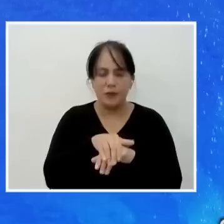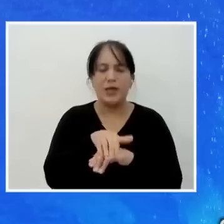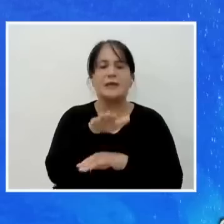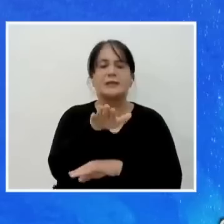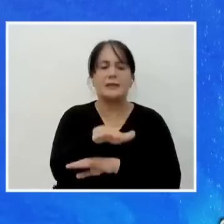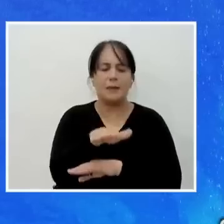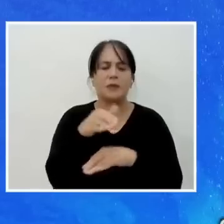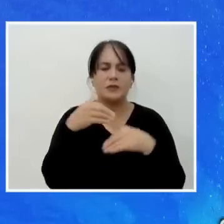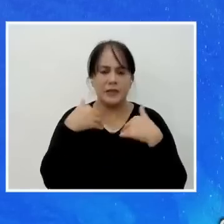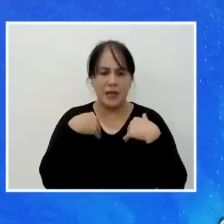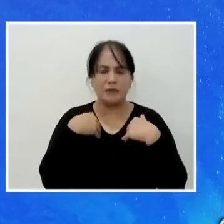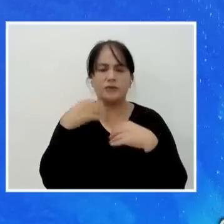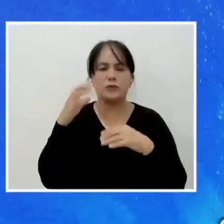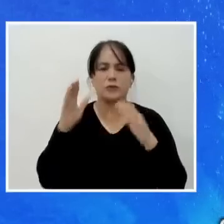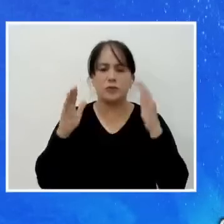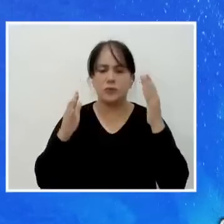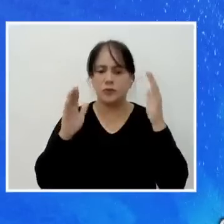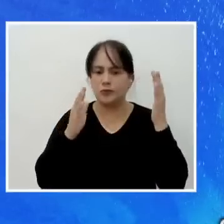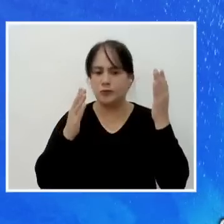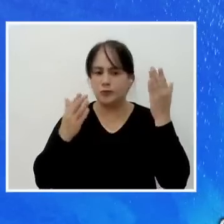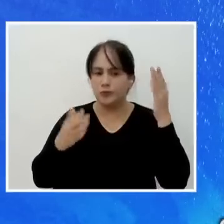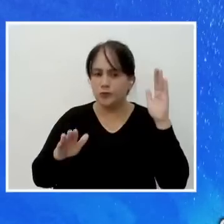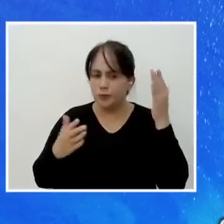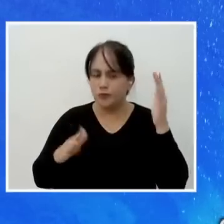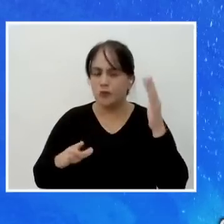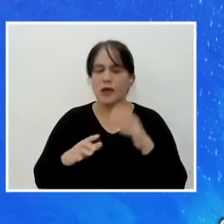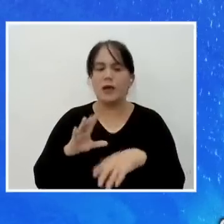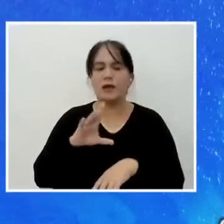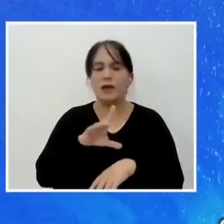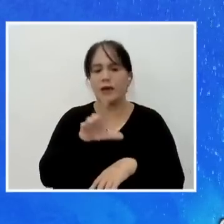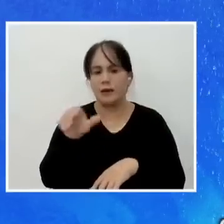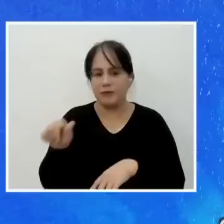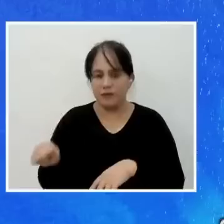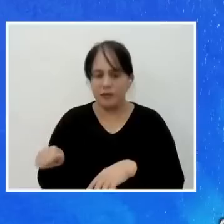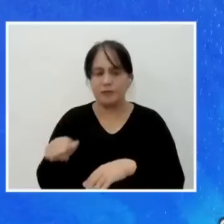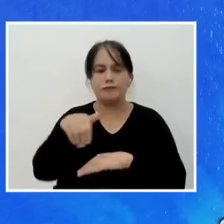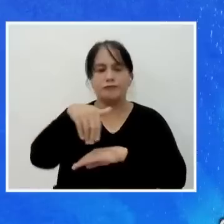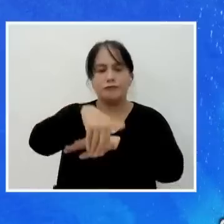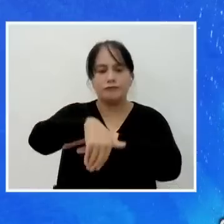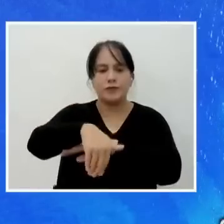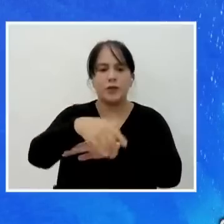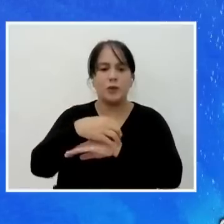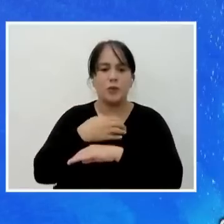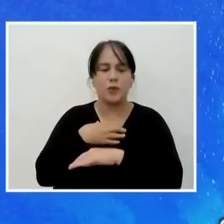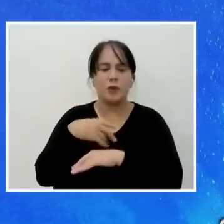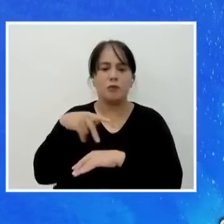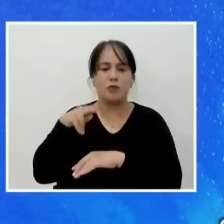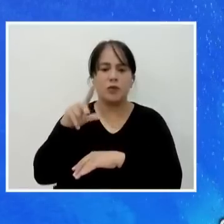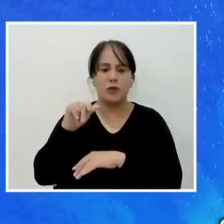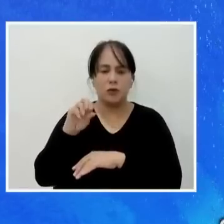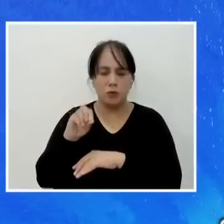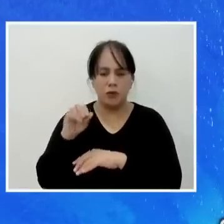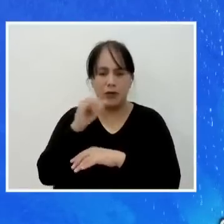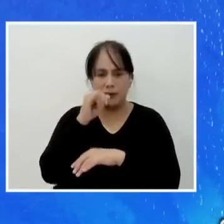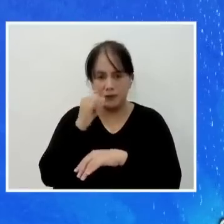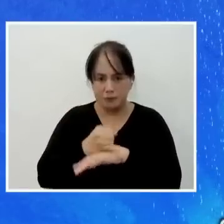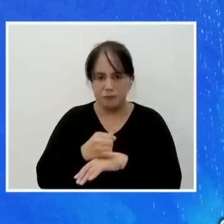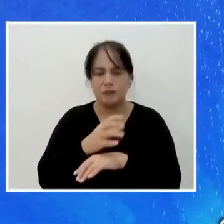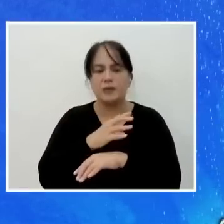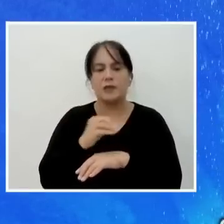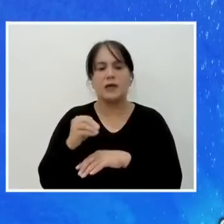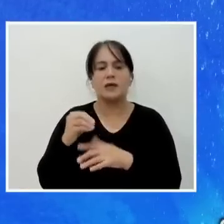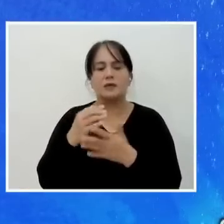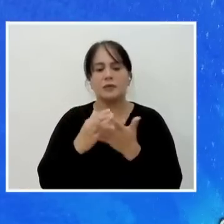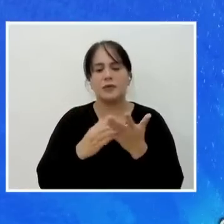naman sa Cordillera at sa Cagayan Valley at sa gabi may malalakas na ulan dito sa Maypolillo Islands at maulan din sa ilang lugar sa